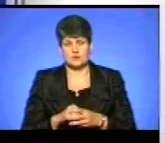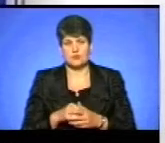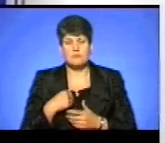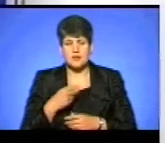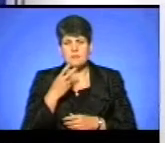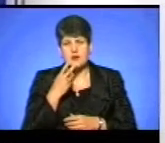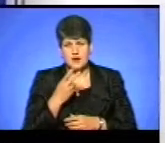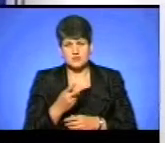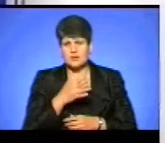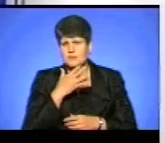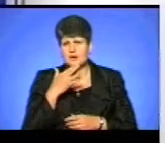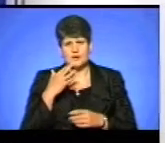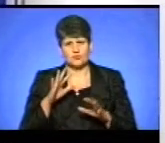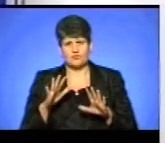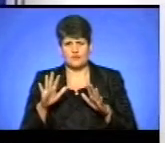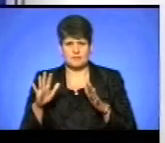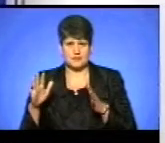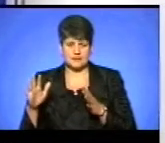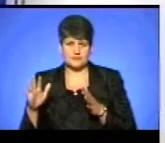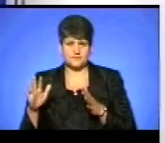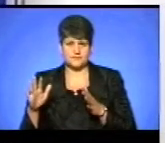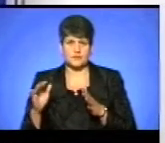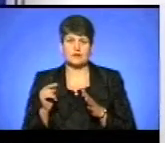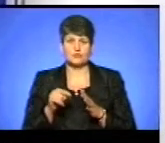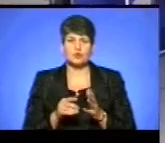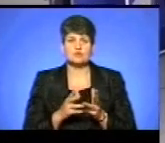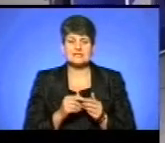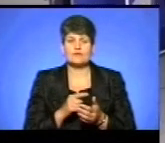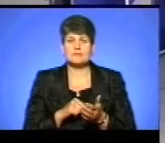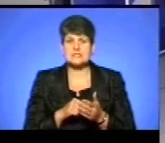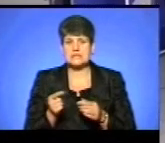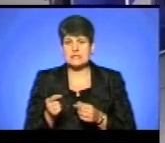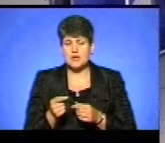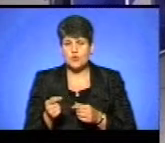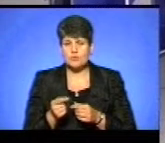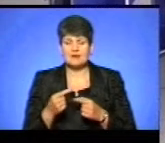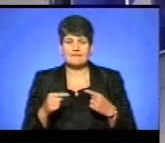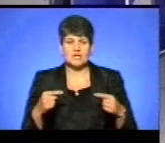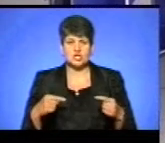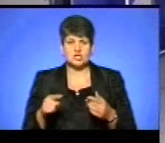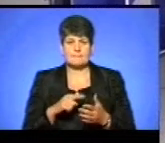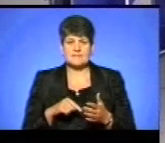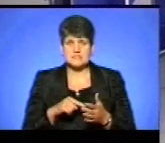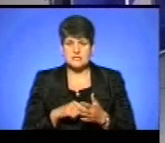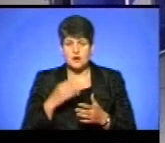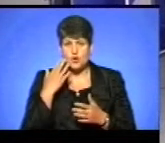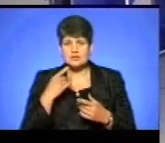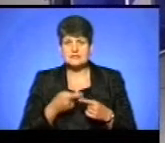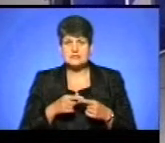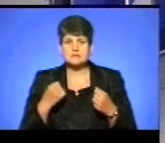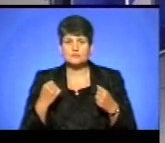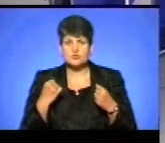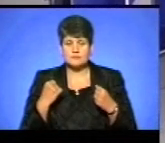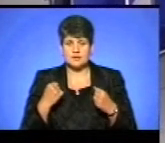бачили багато випадків, в тому числі, і в місті Тернополі, і в інших містах, коли ці спортсмени, вони